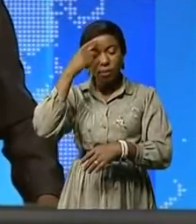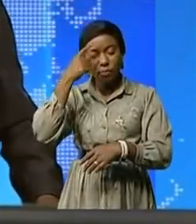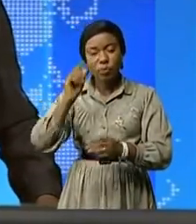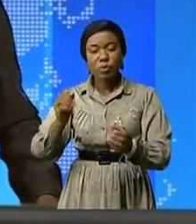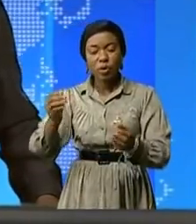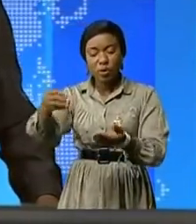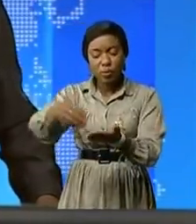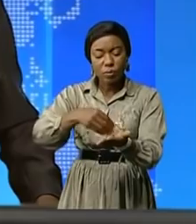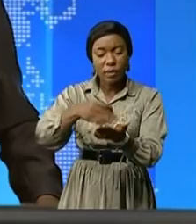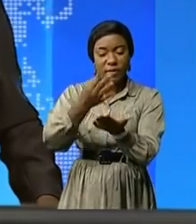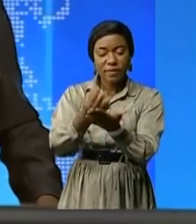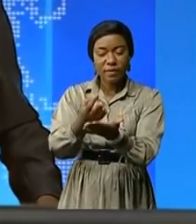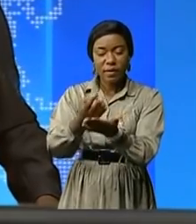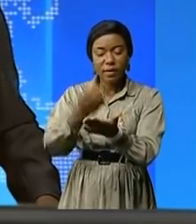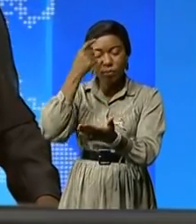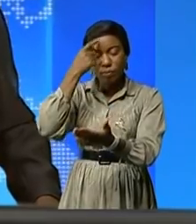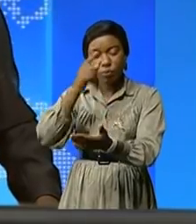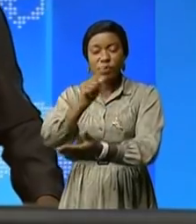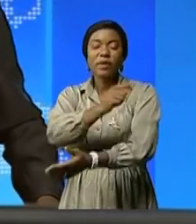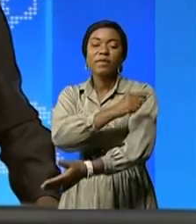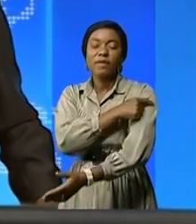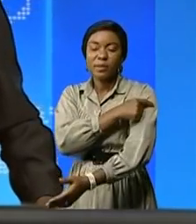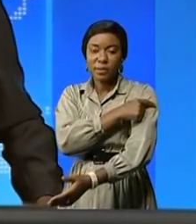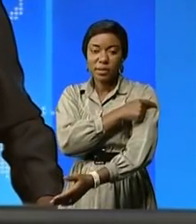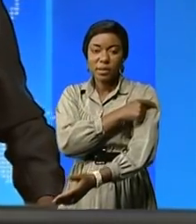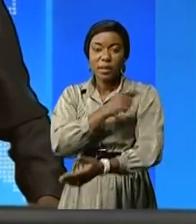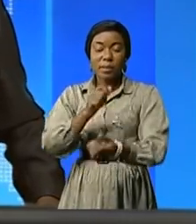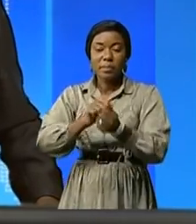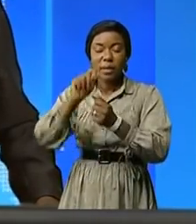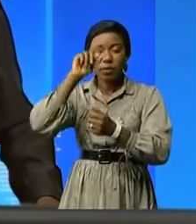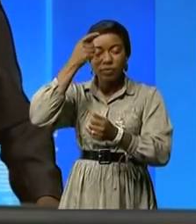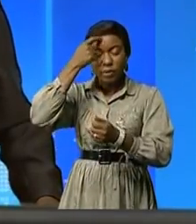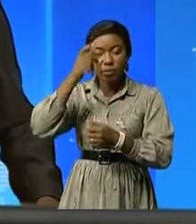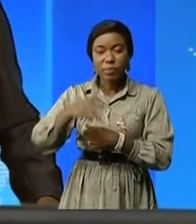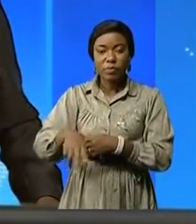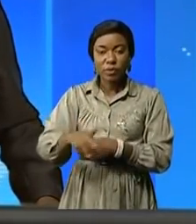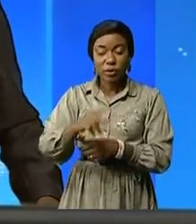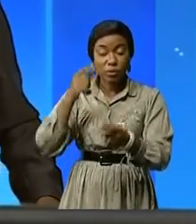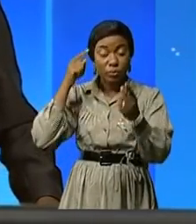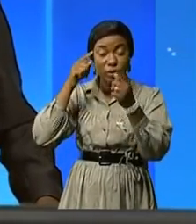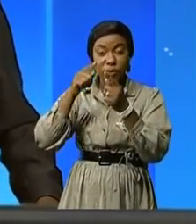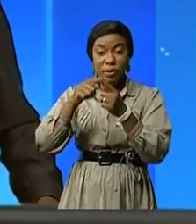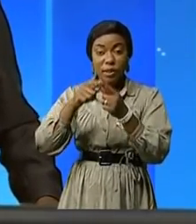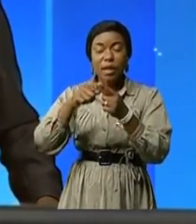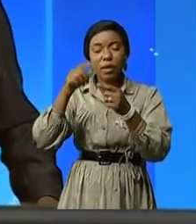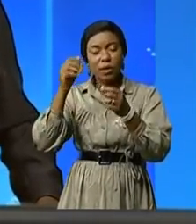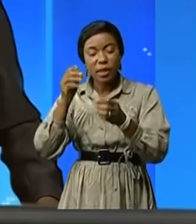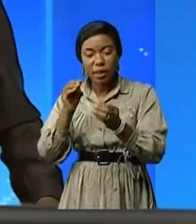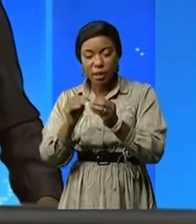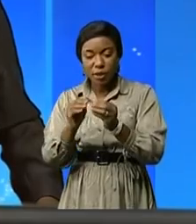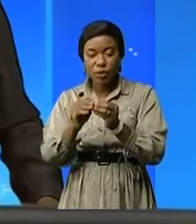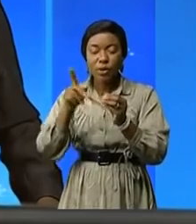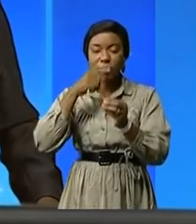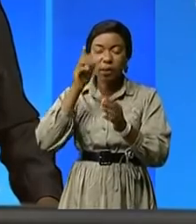mobilisation des ressources pour le financement de vaccination par le gouvernement provincial. C'est l'objectif du briefing des